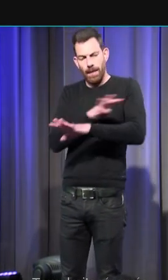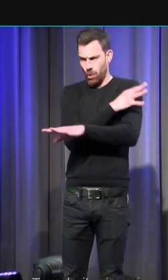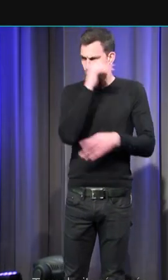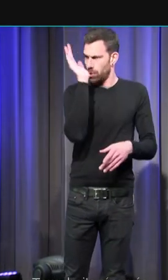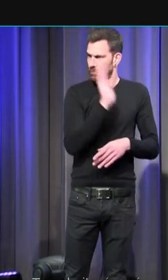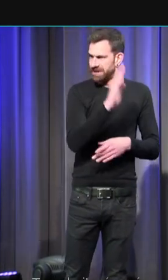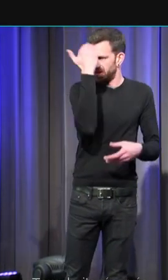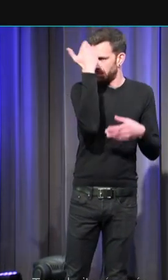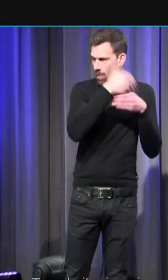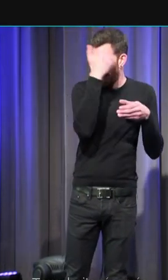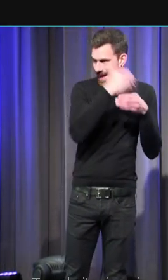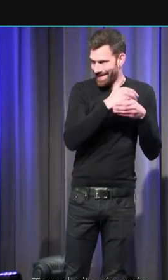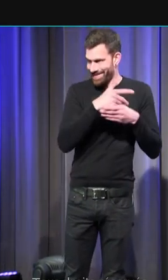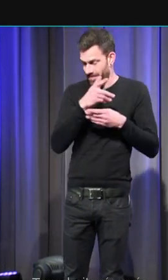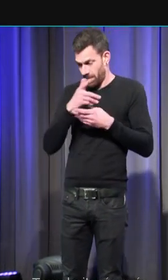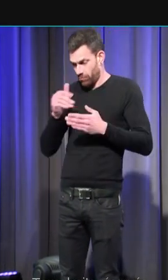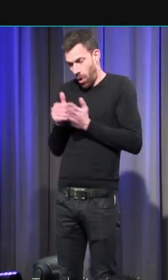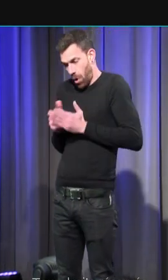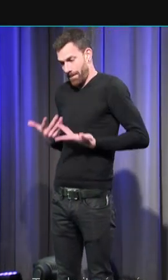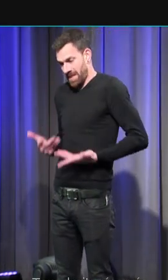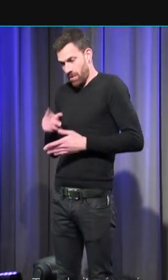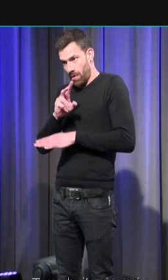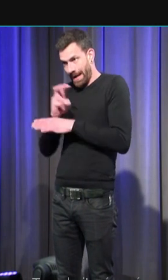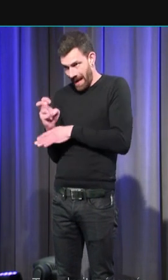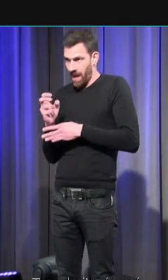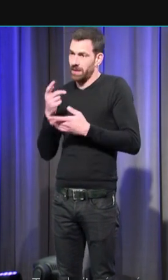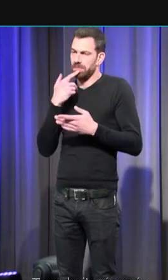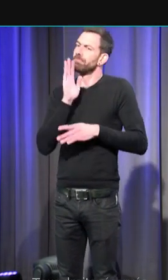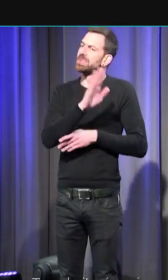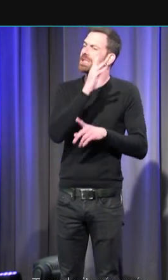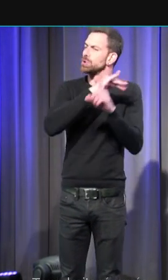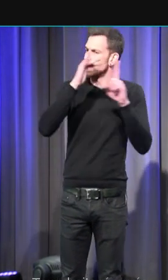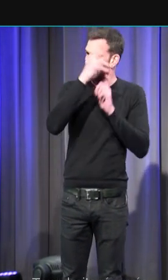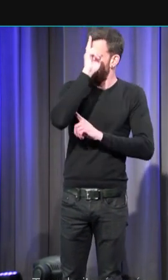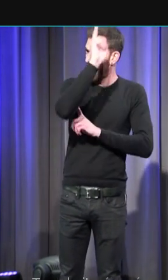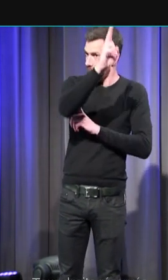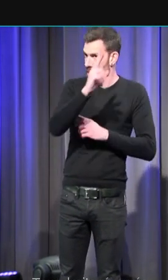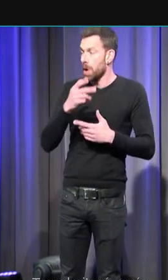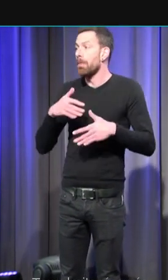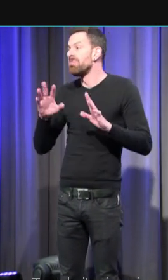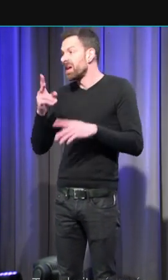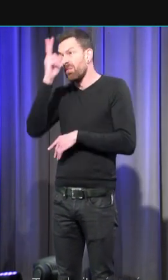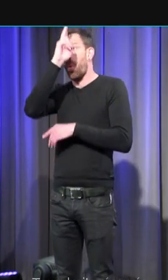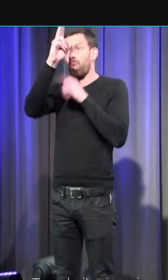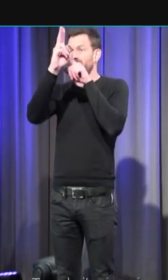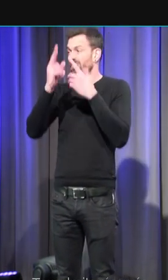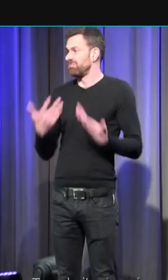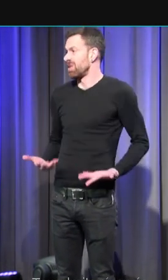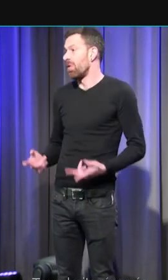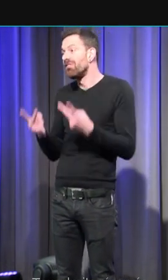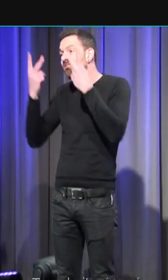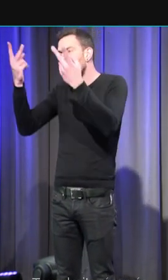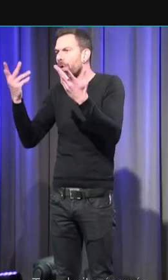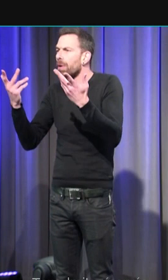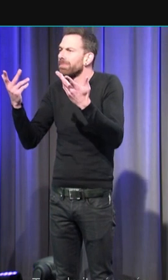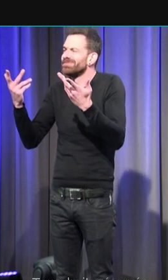aux sociétés à honneur, comme disent les anthropologues, nous ne vivons plus selon ces mêmes valeurs, du moins pas